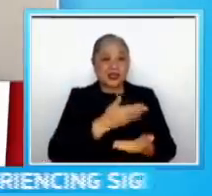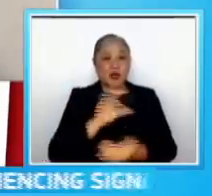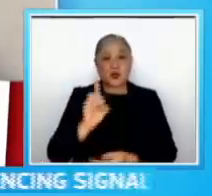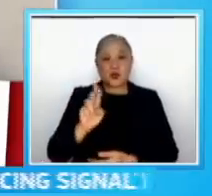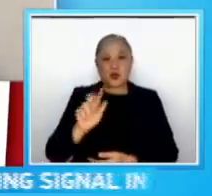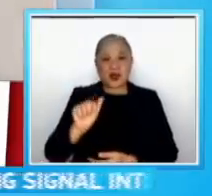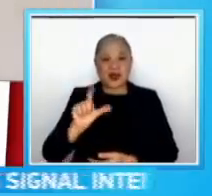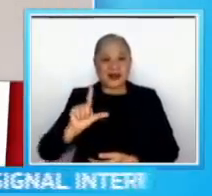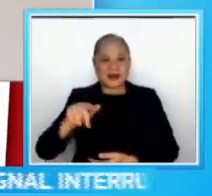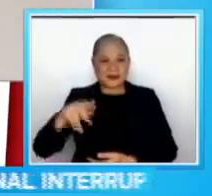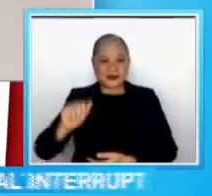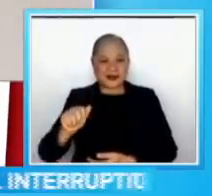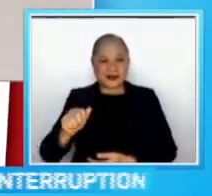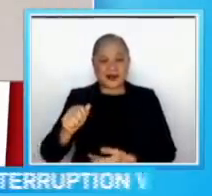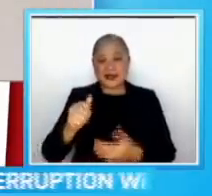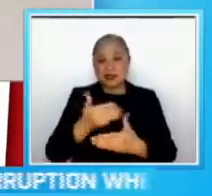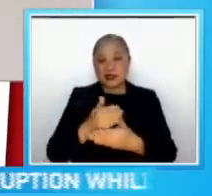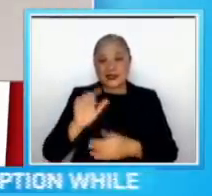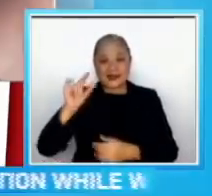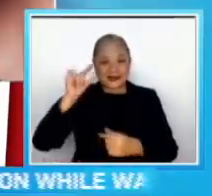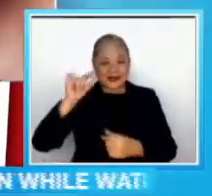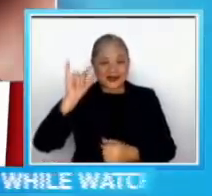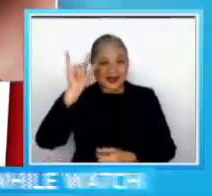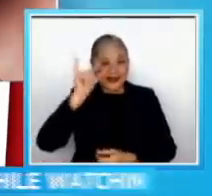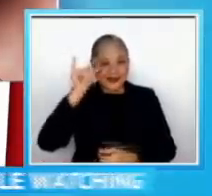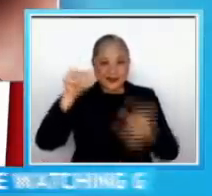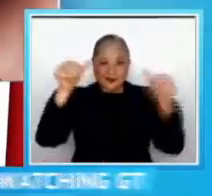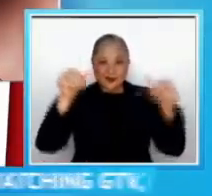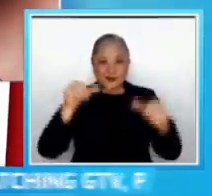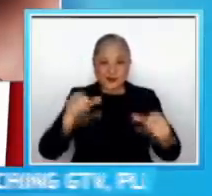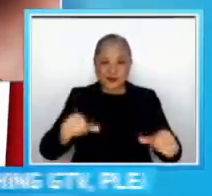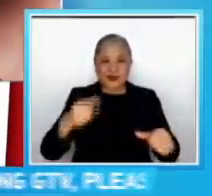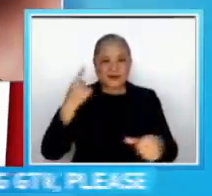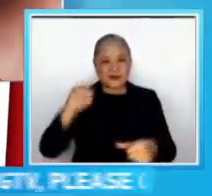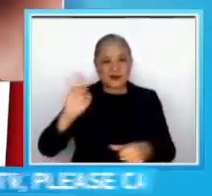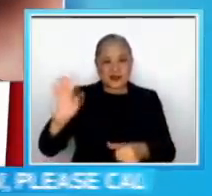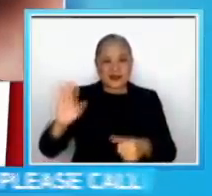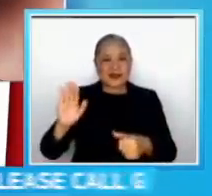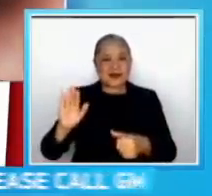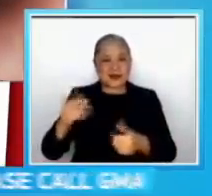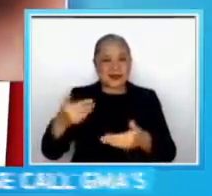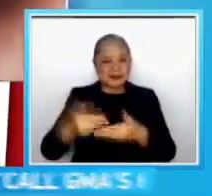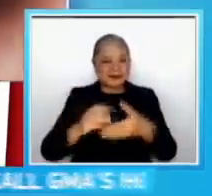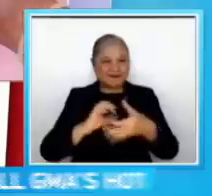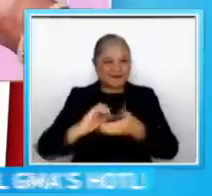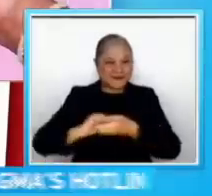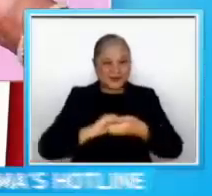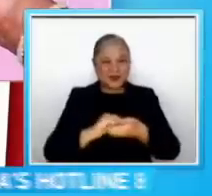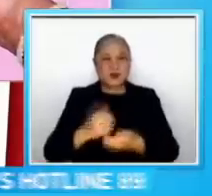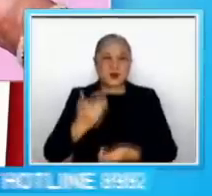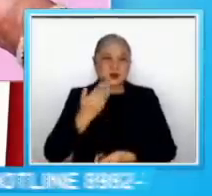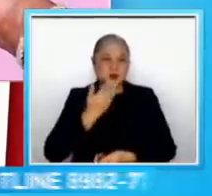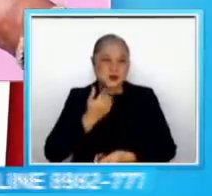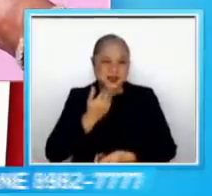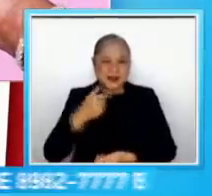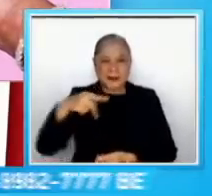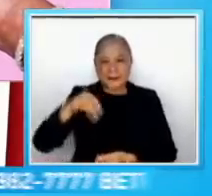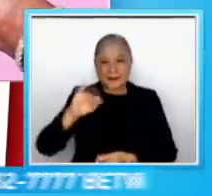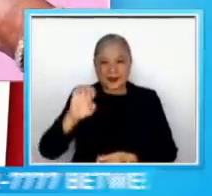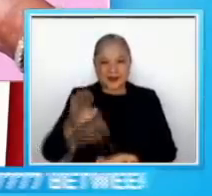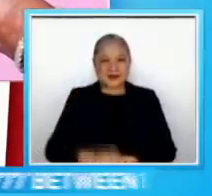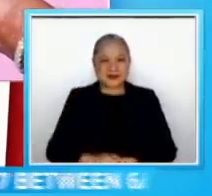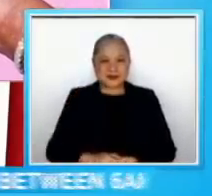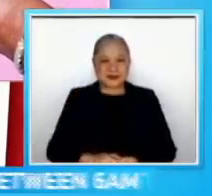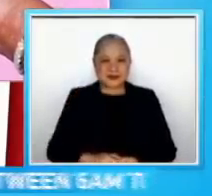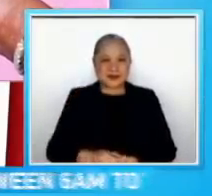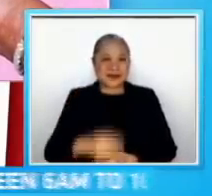nila sa kanilang mga IG account ang official poster para sa kanilang upcoming joint single na Sweetest Pie Candy themed outfits ang suot